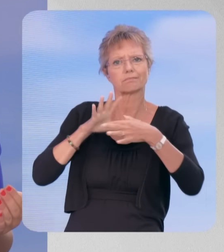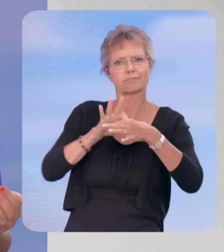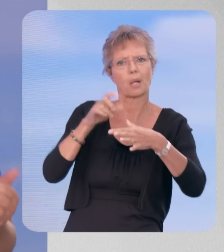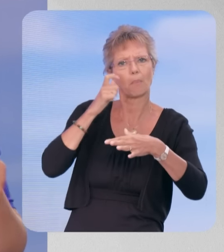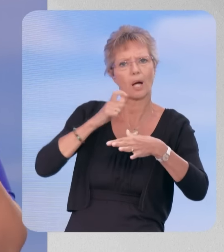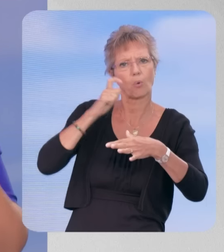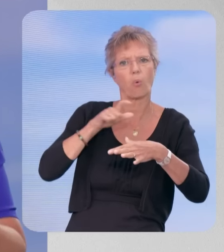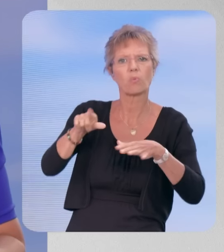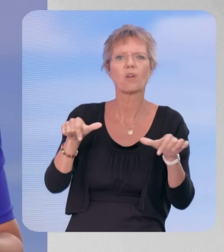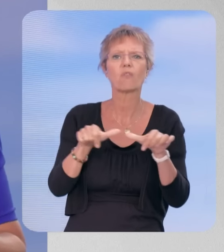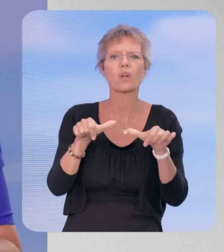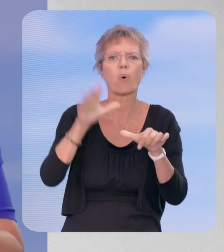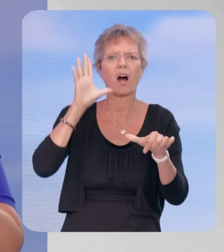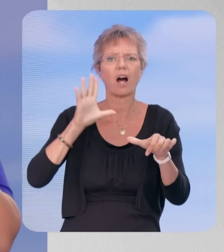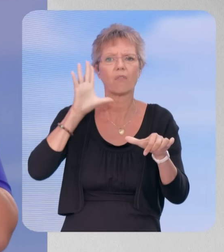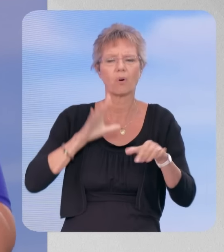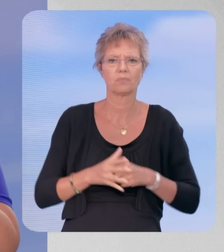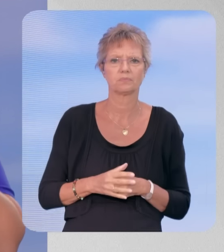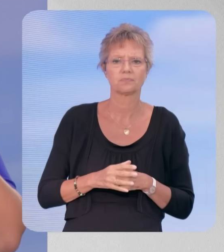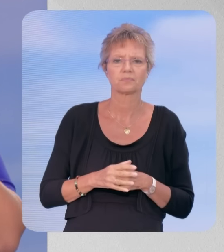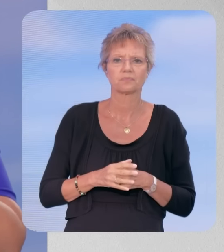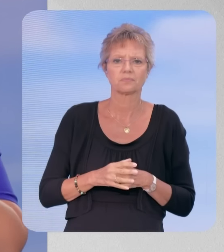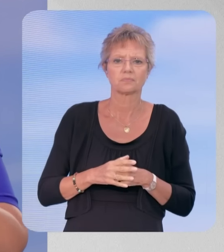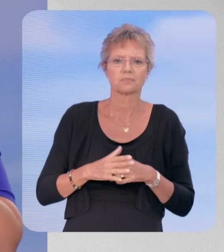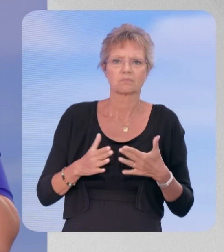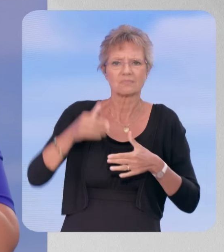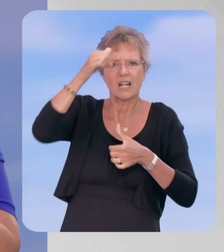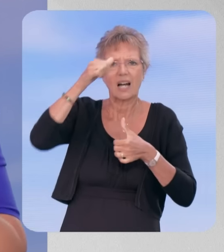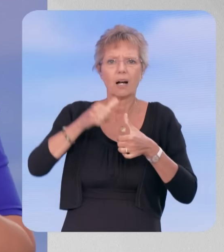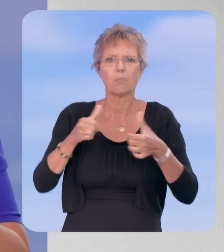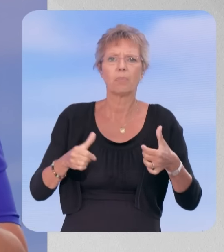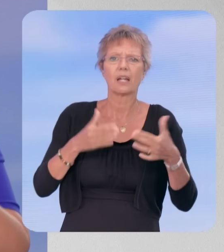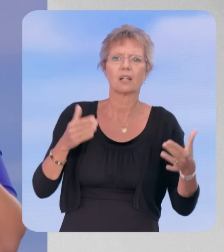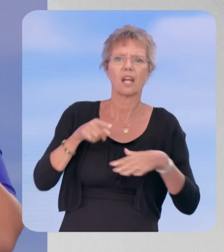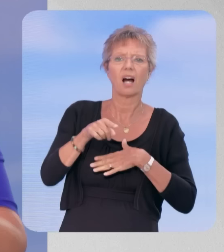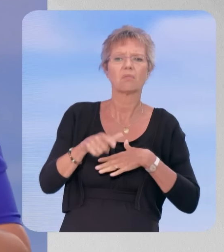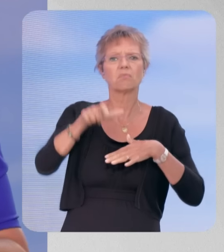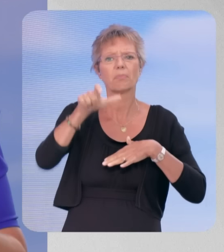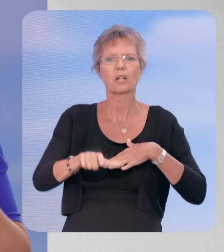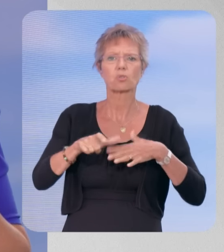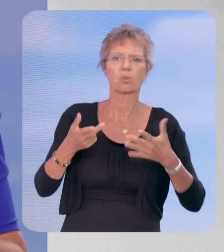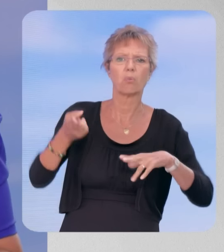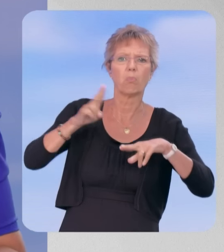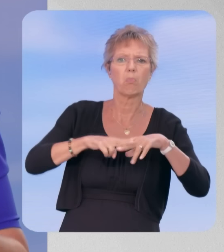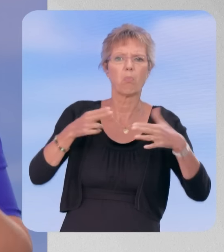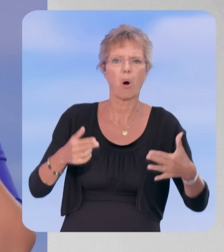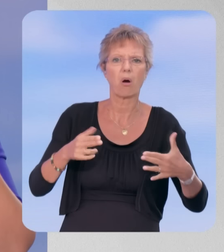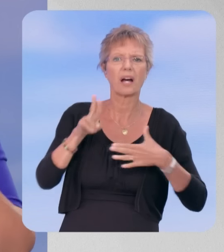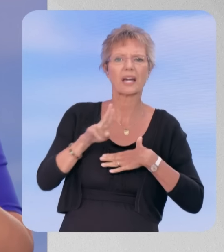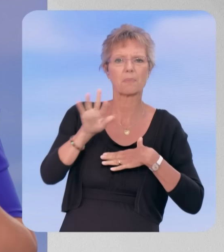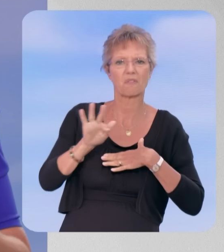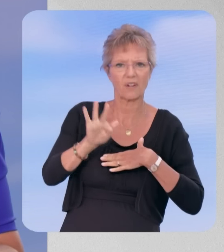fait M. Cazeneuve. Il a notamment été là lorsqu'il y a eu la mort de Rémy Fraisse, lorsqu'il y a eu la répression